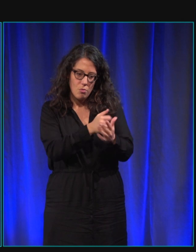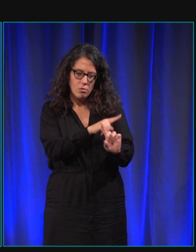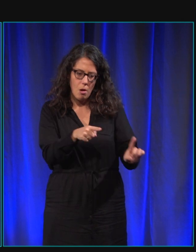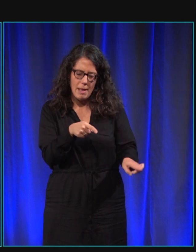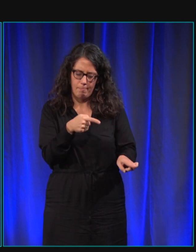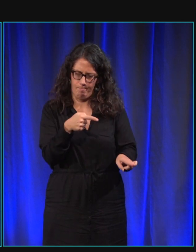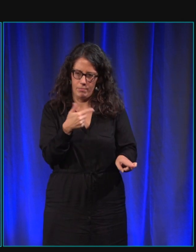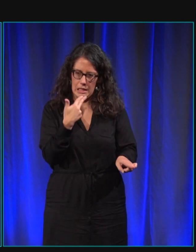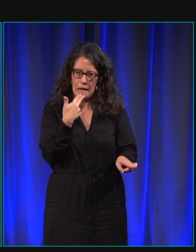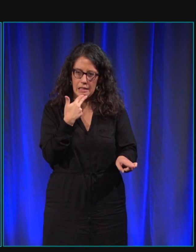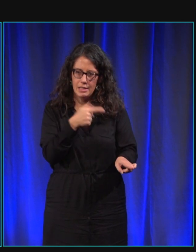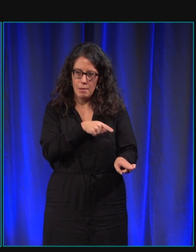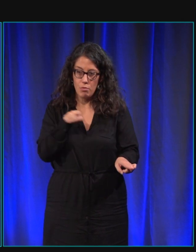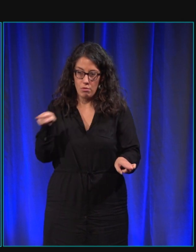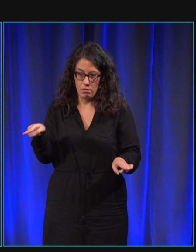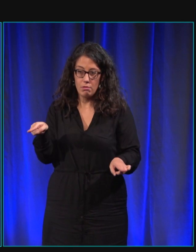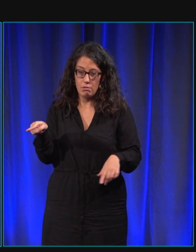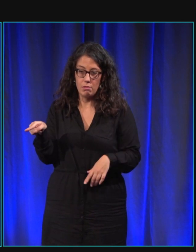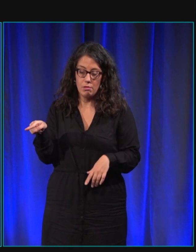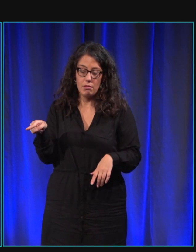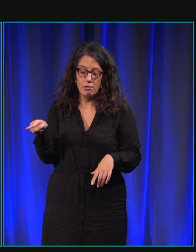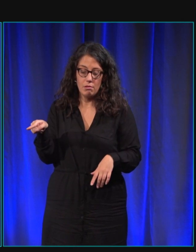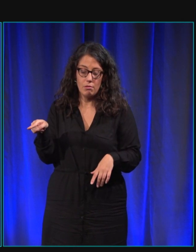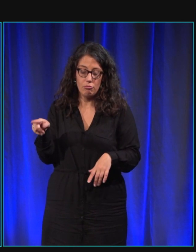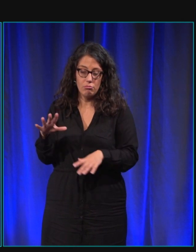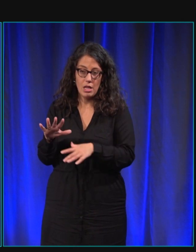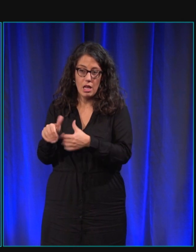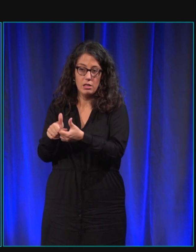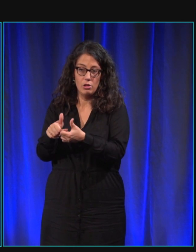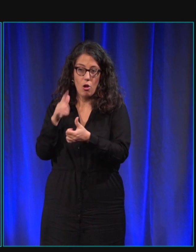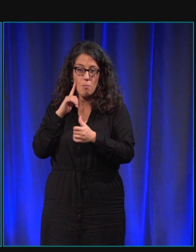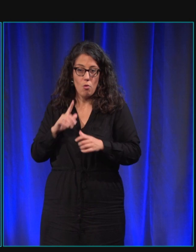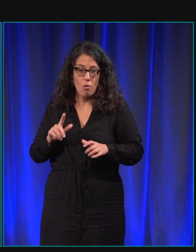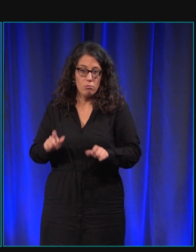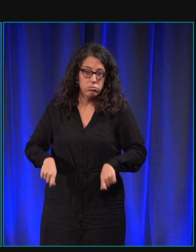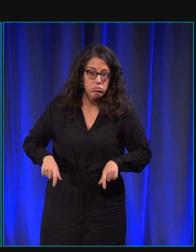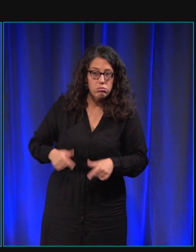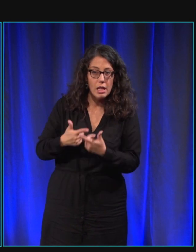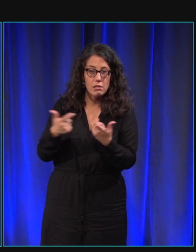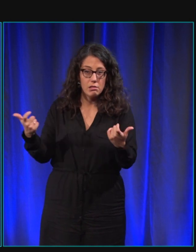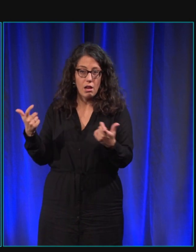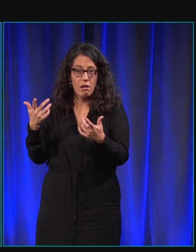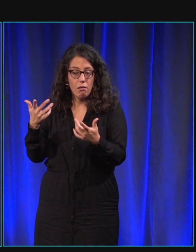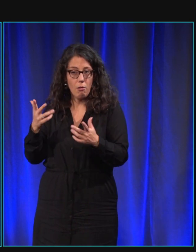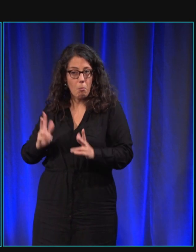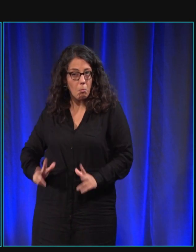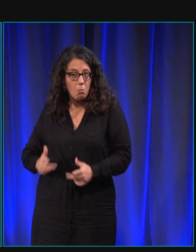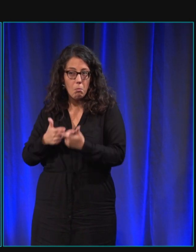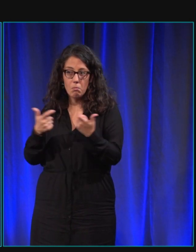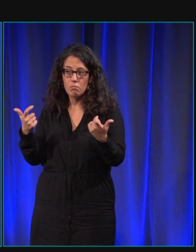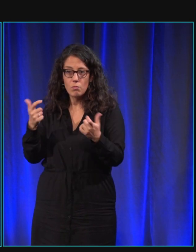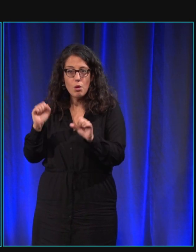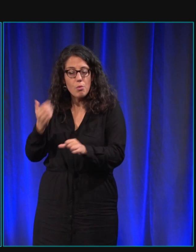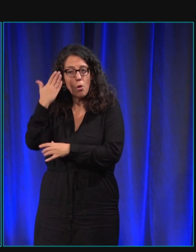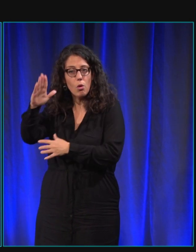chiens donc d'assistants chiens, anti-chiens voilà ou pour d'autres d'autres